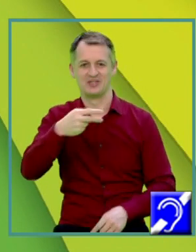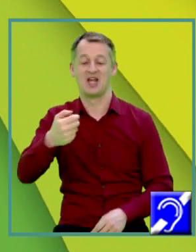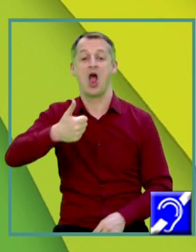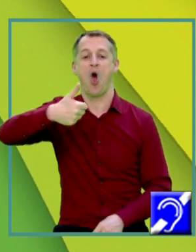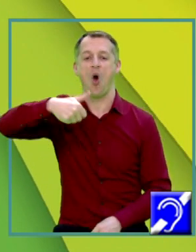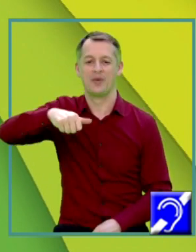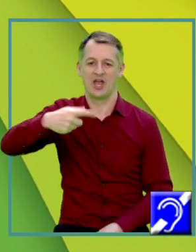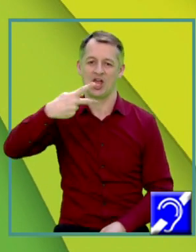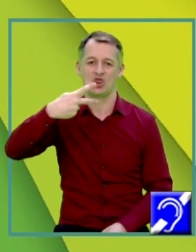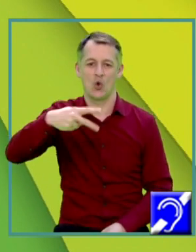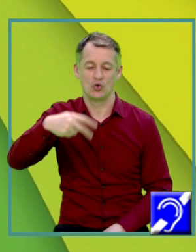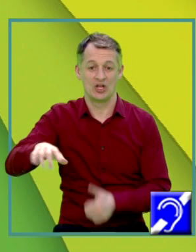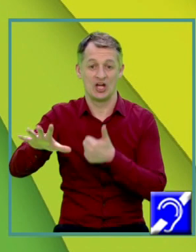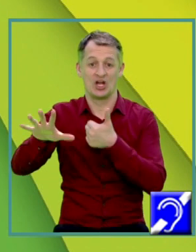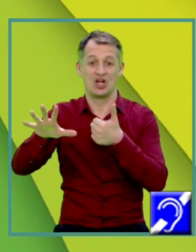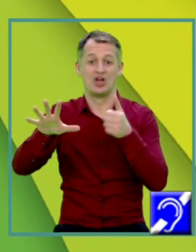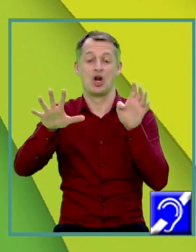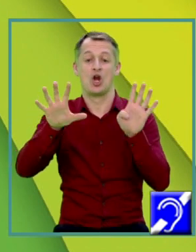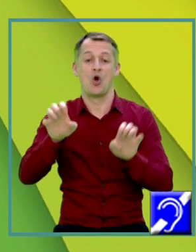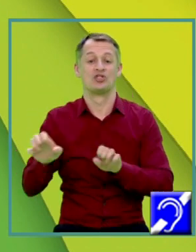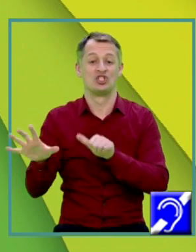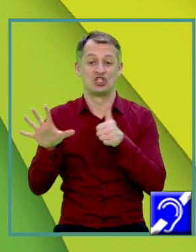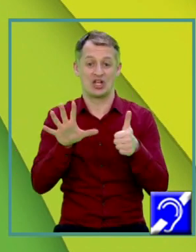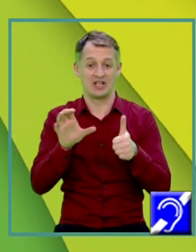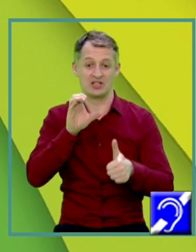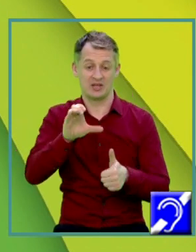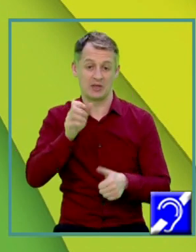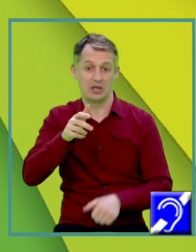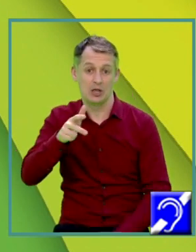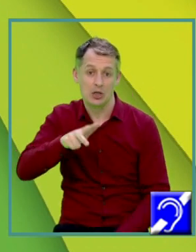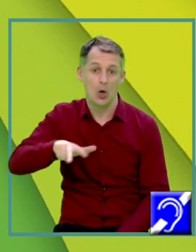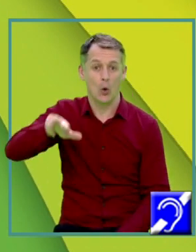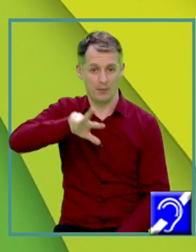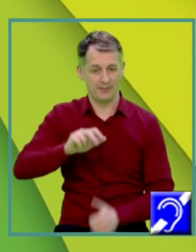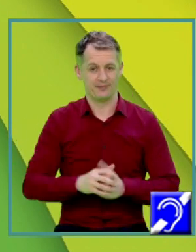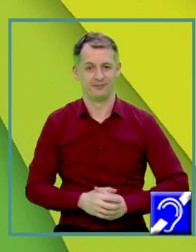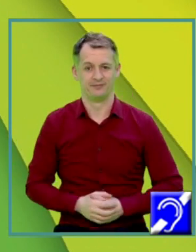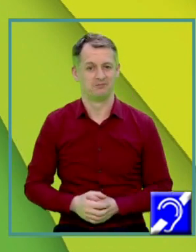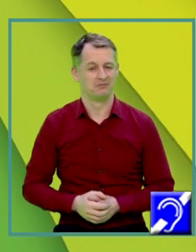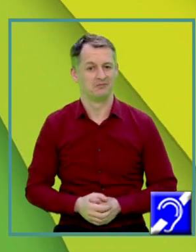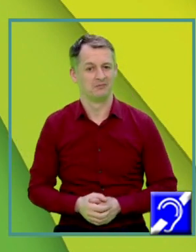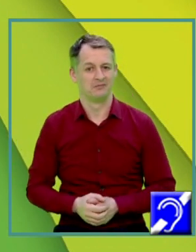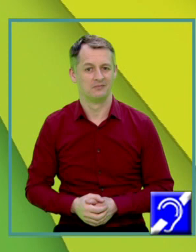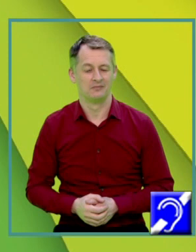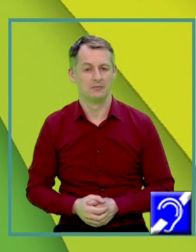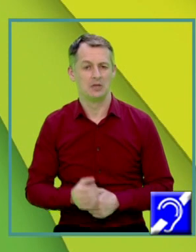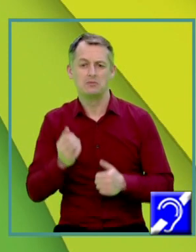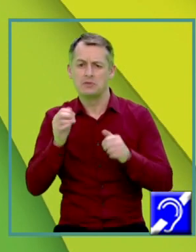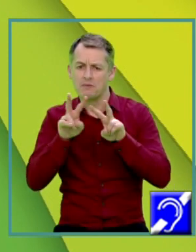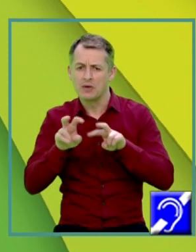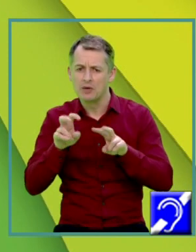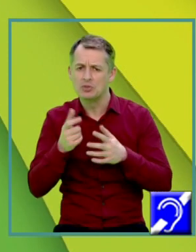1296 cm cubi Să verificăm ce răspuns am obținut